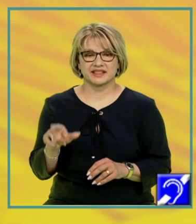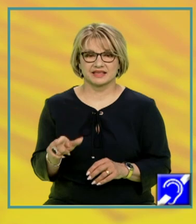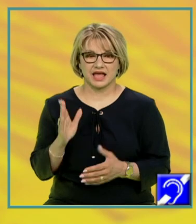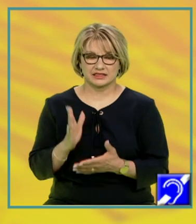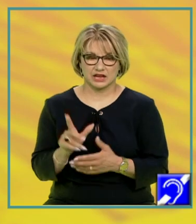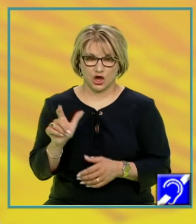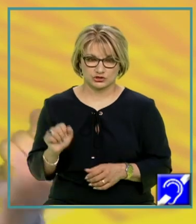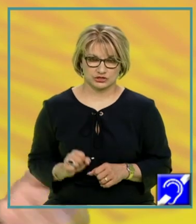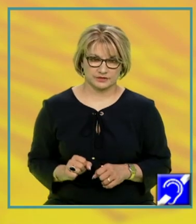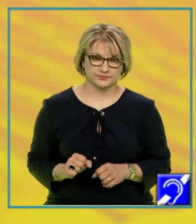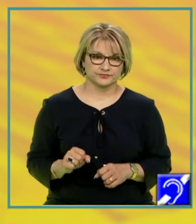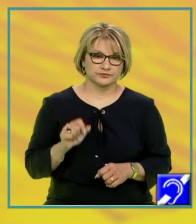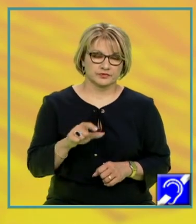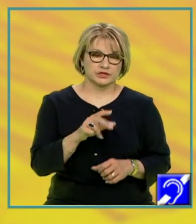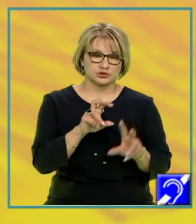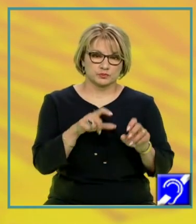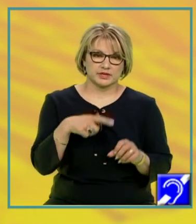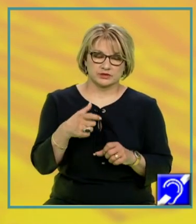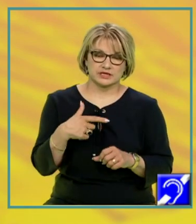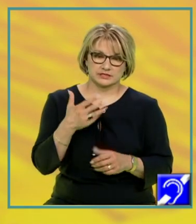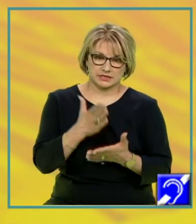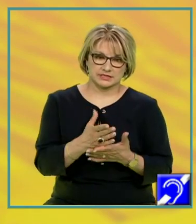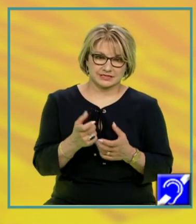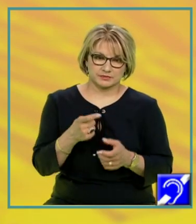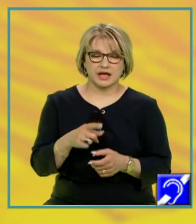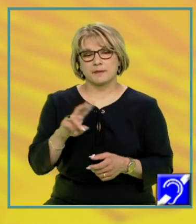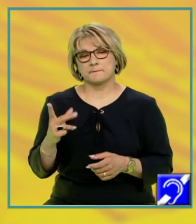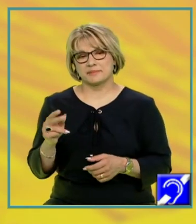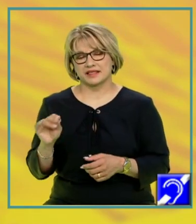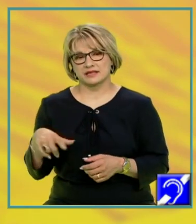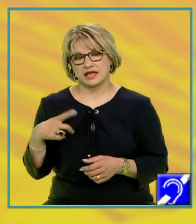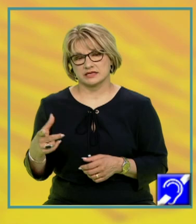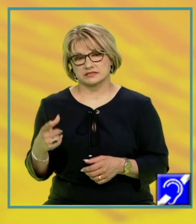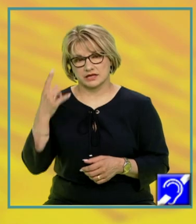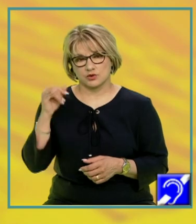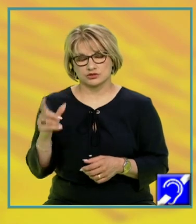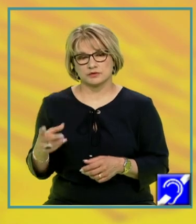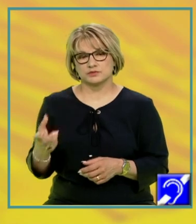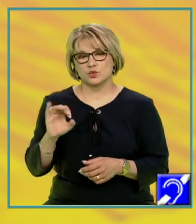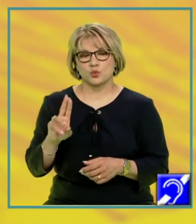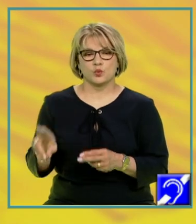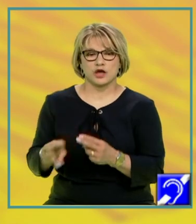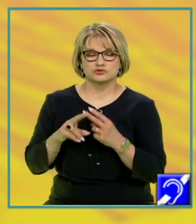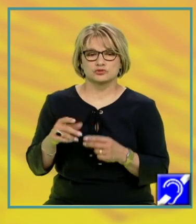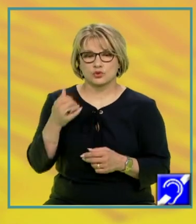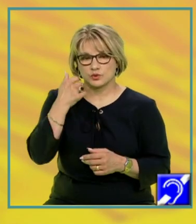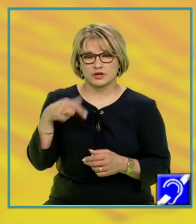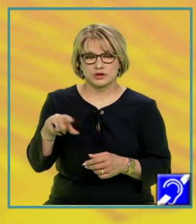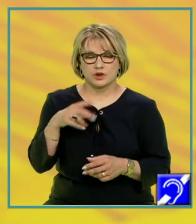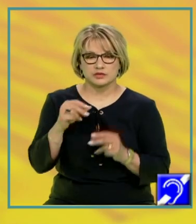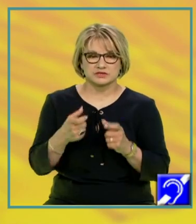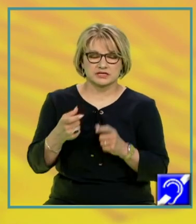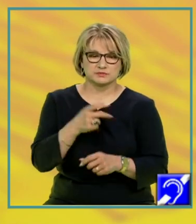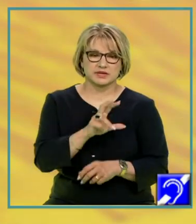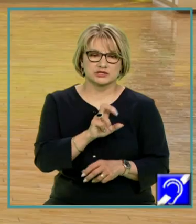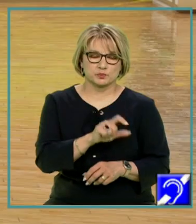este acel concept despre care propoziția spune ceva, predicatul logic este acel concept cu ajutorul căruia se spune ceva despre subiectul logic.